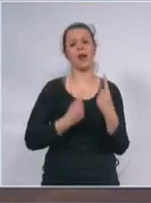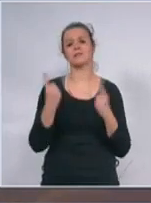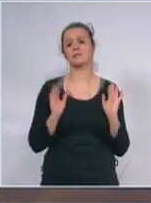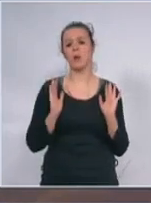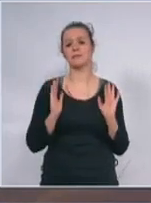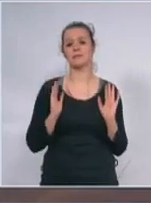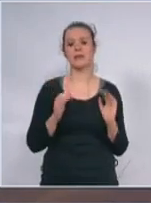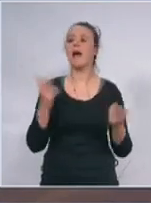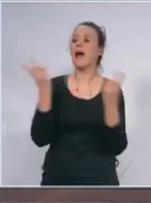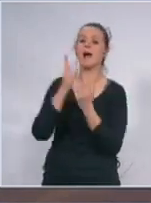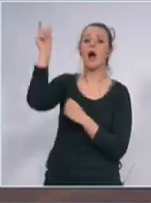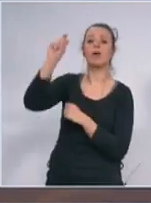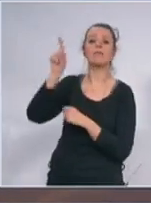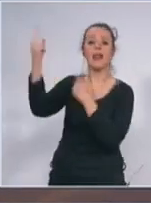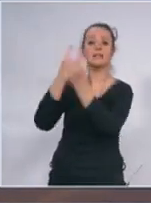spremni za italijanske scenarije